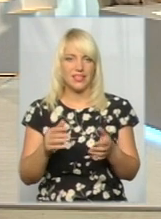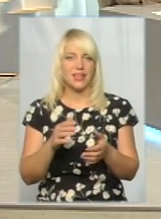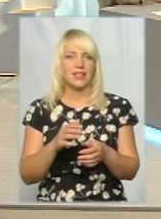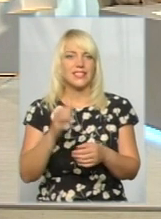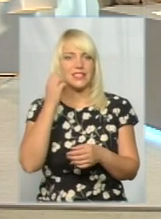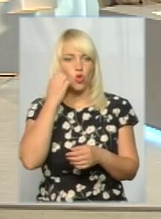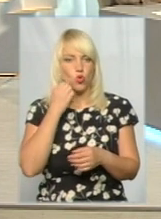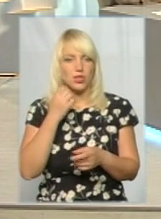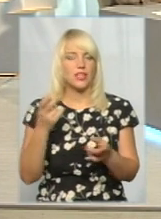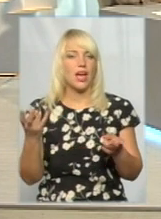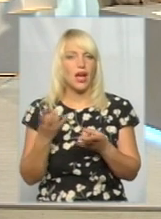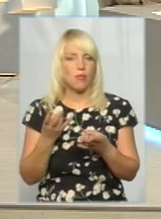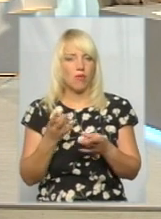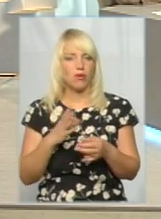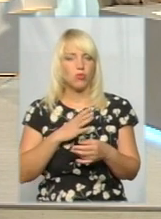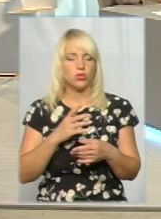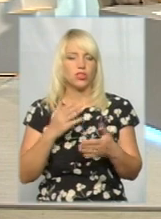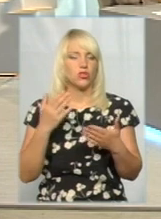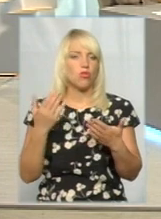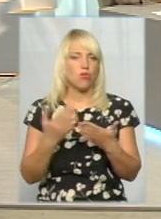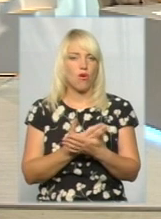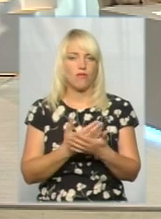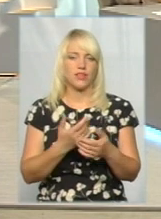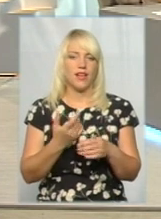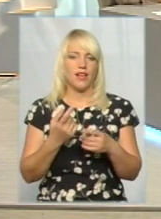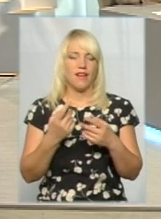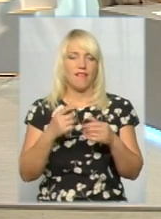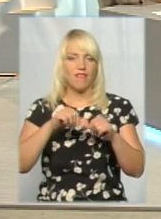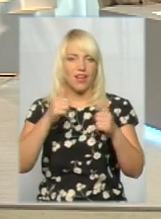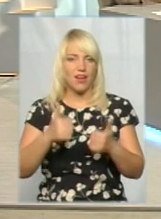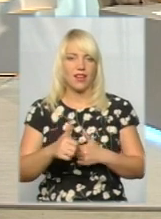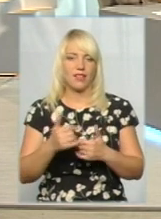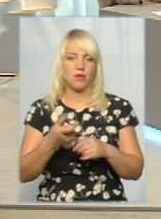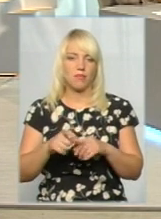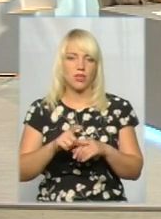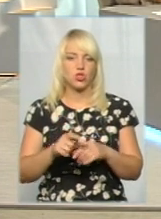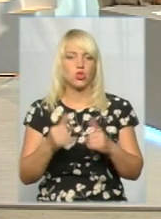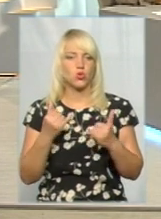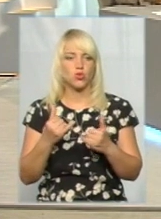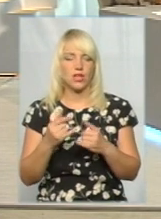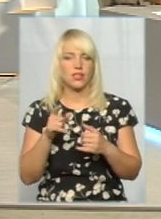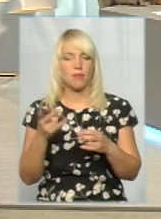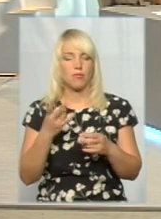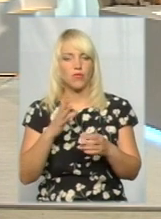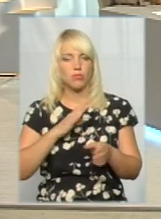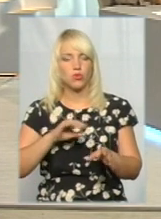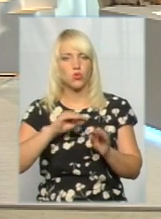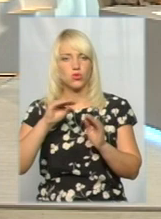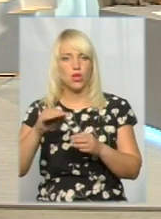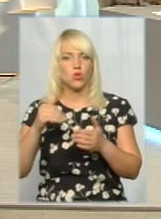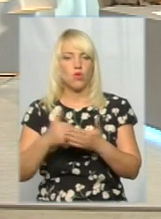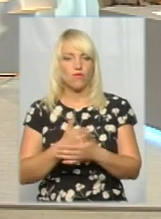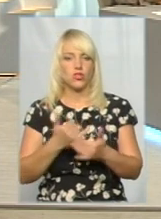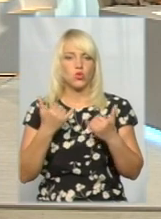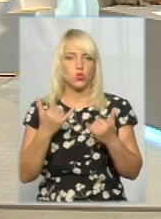мати якийсь інший вигляд, більш сучасний. В ньому мали би, по ідеї, бути встановлені якісь нові